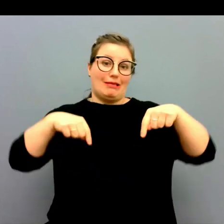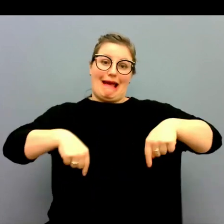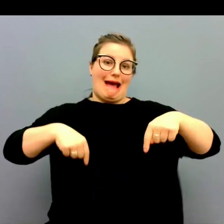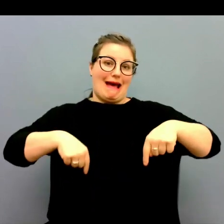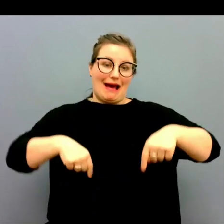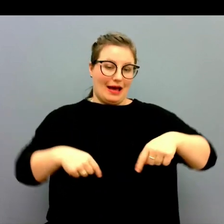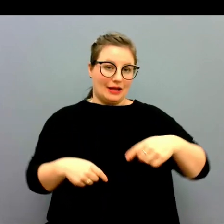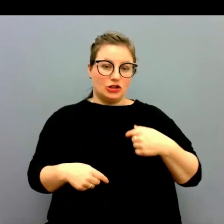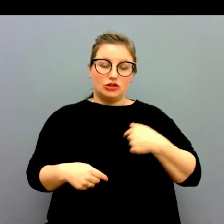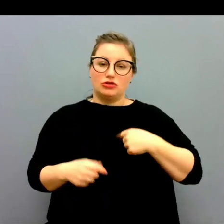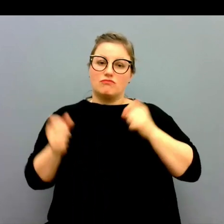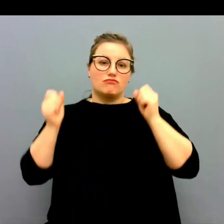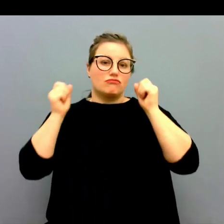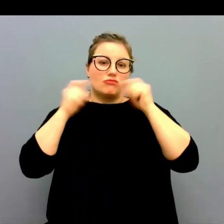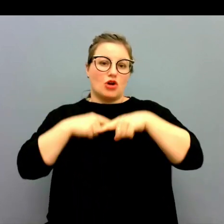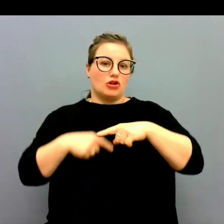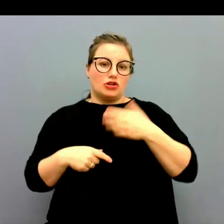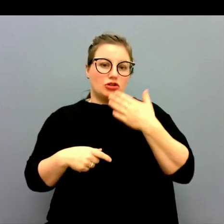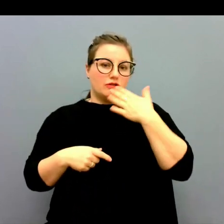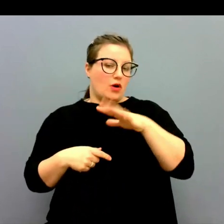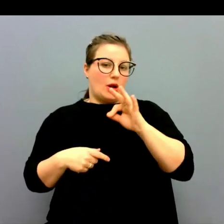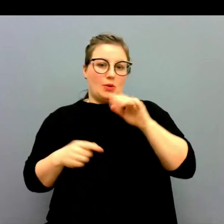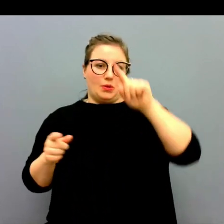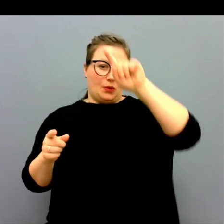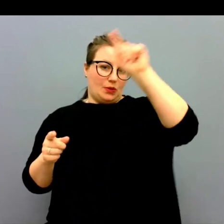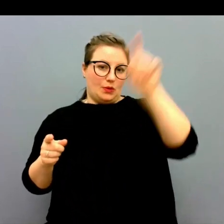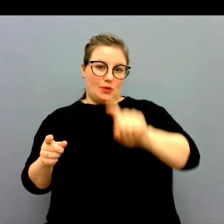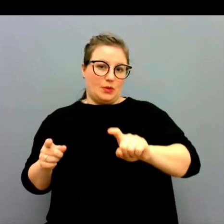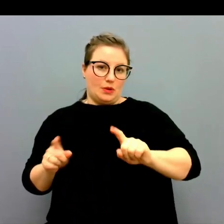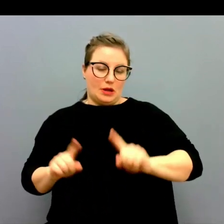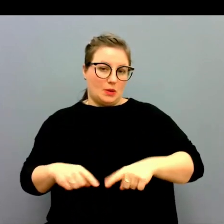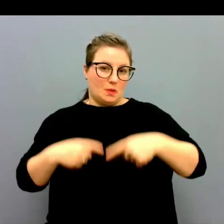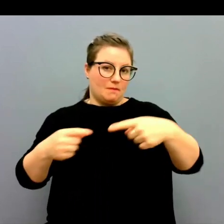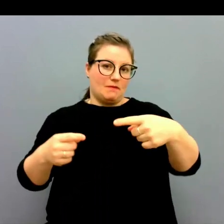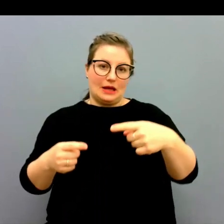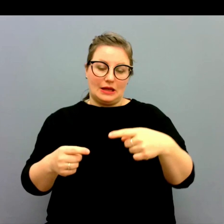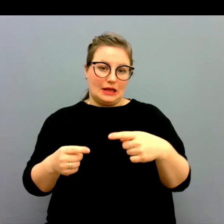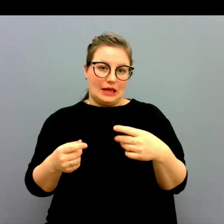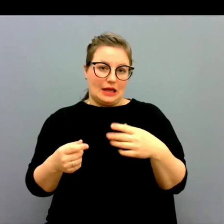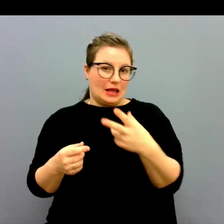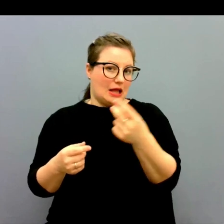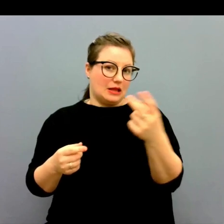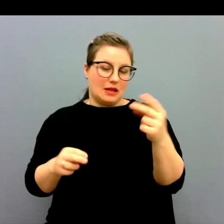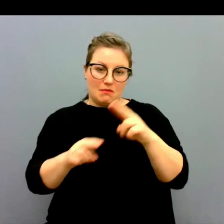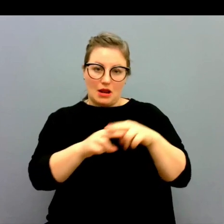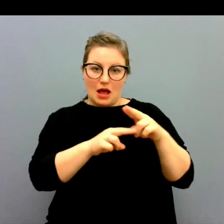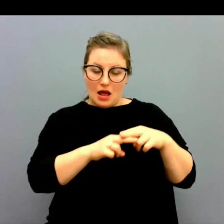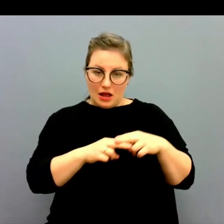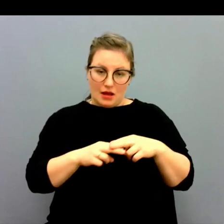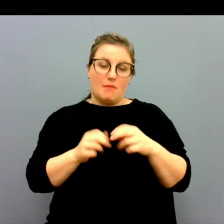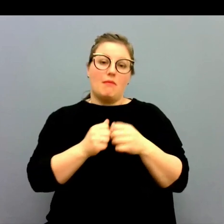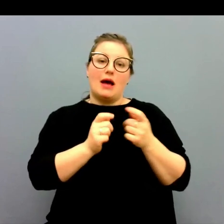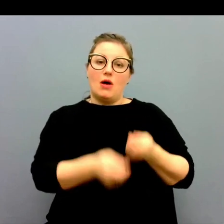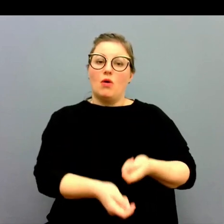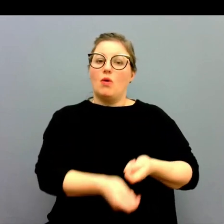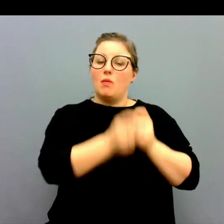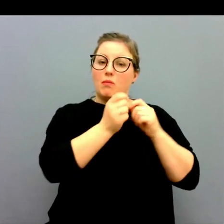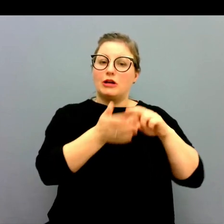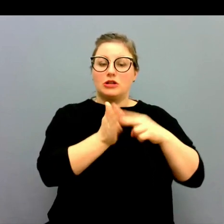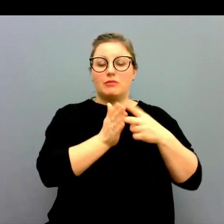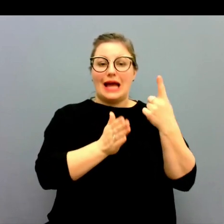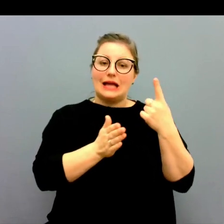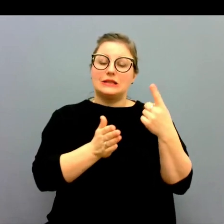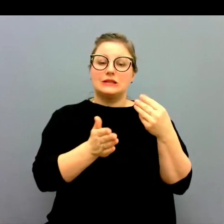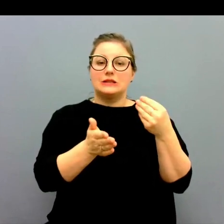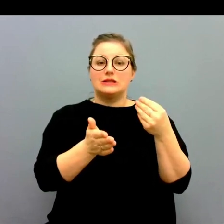här. Jag kan inte svara för hur det här har utvecklats på andra ställen men det har varit ett sätt att